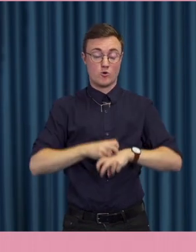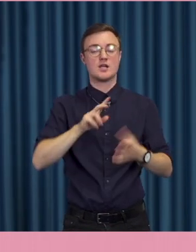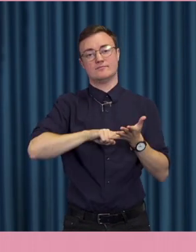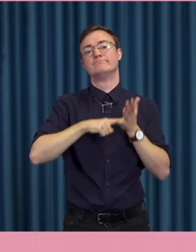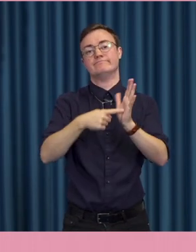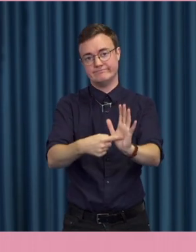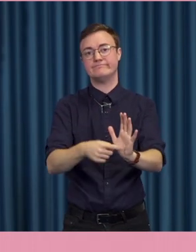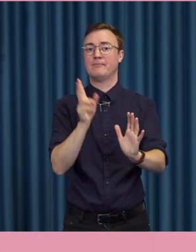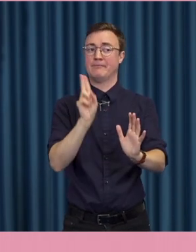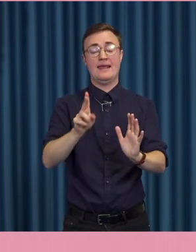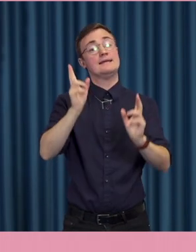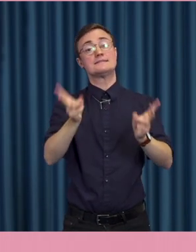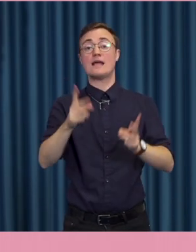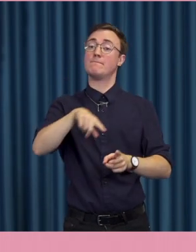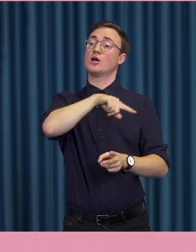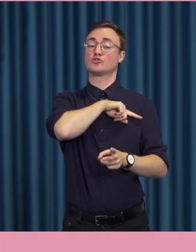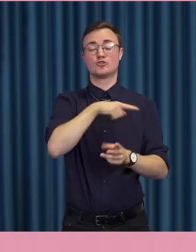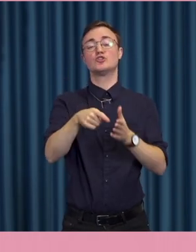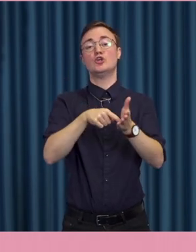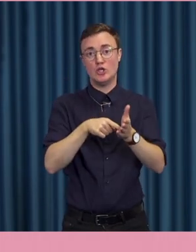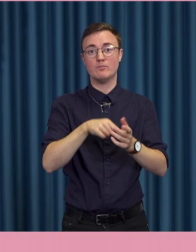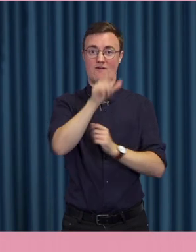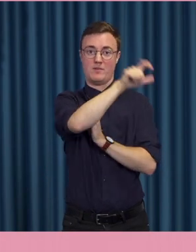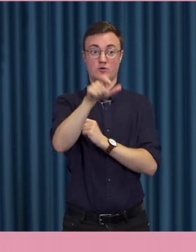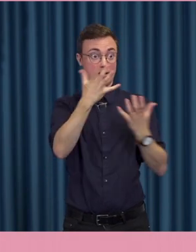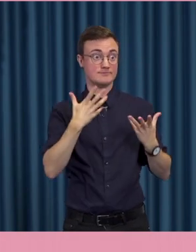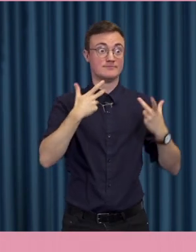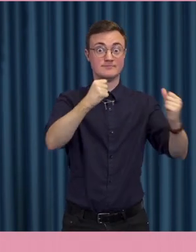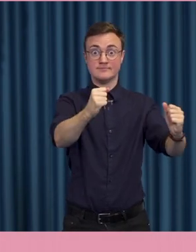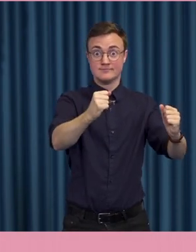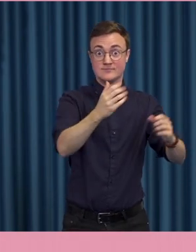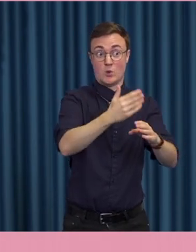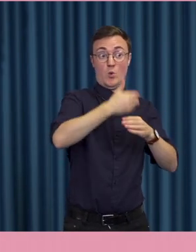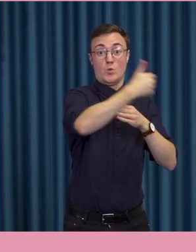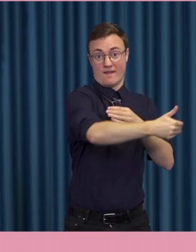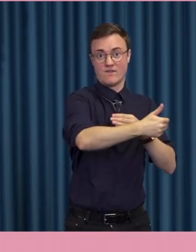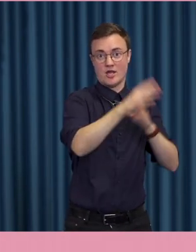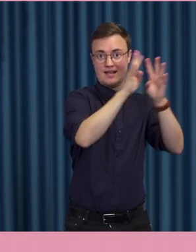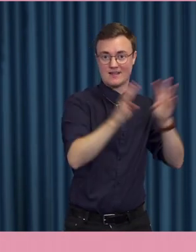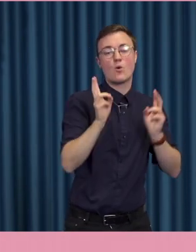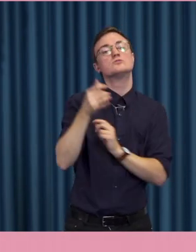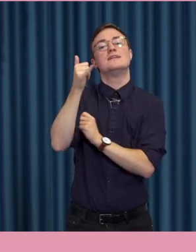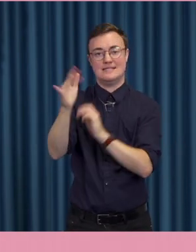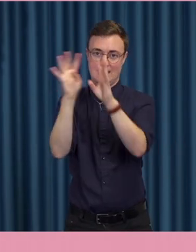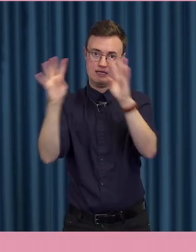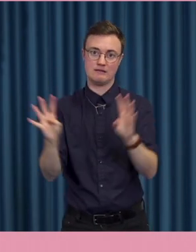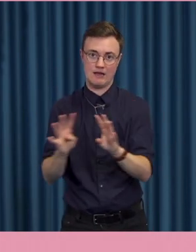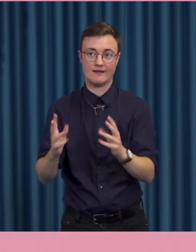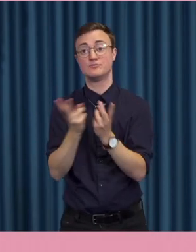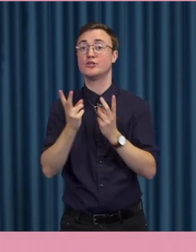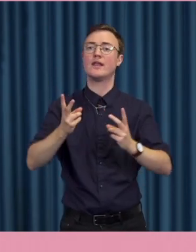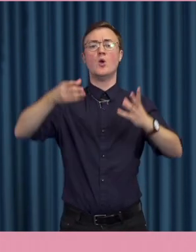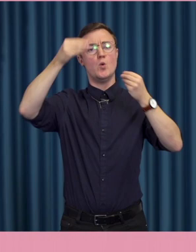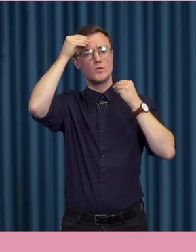mycket är samma typer av medborgare som engagerar sig offline som gör det online. Det vill säga utbildade,